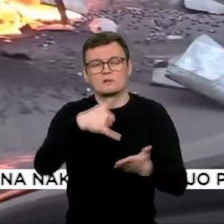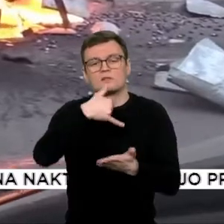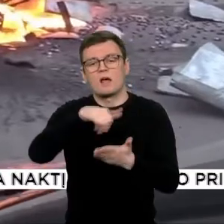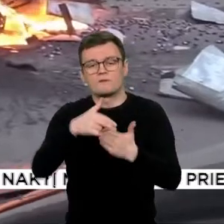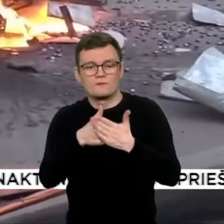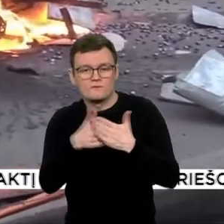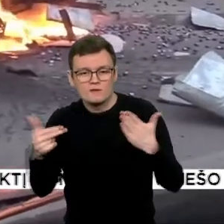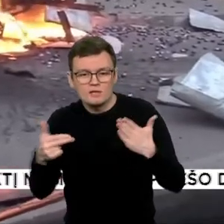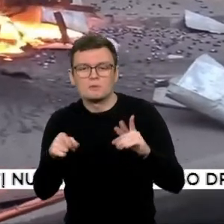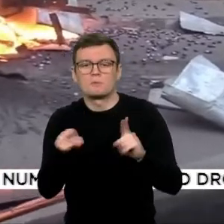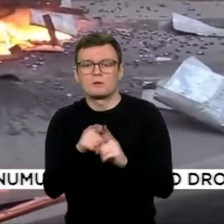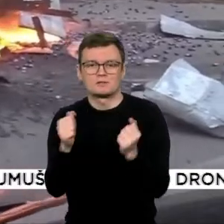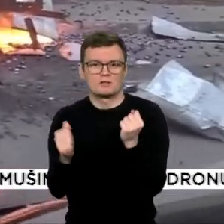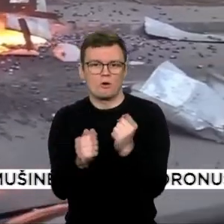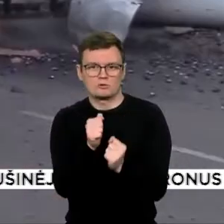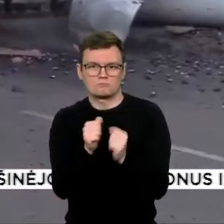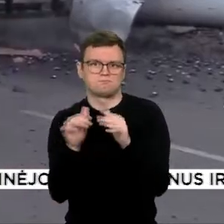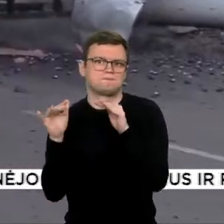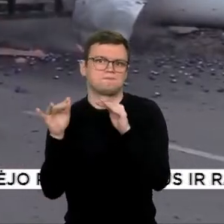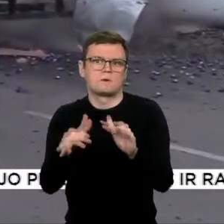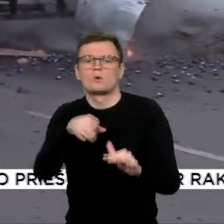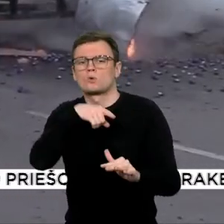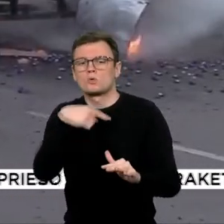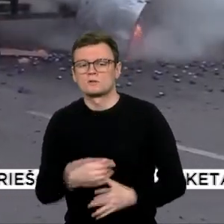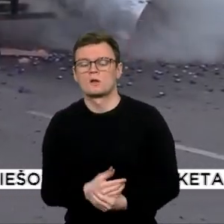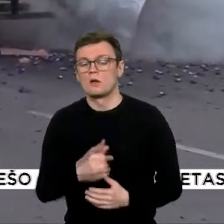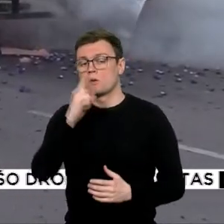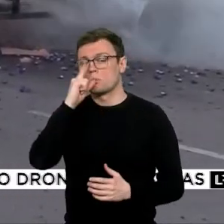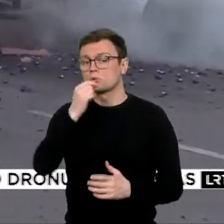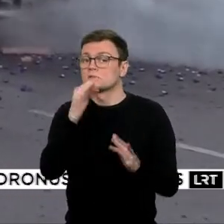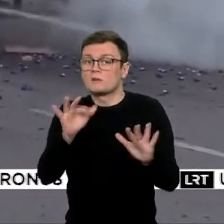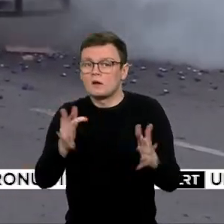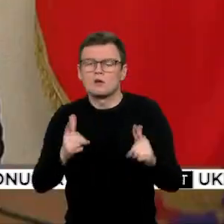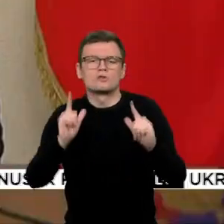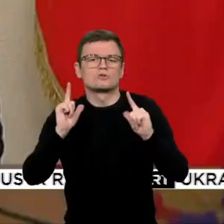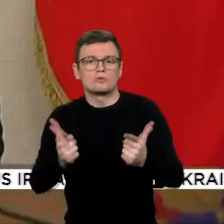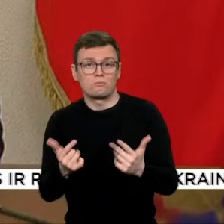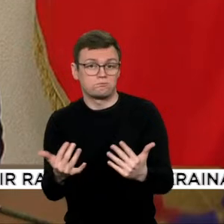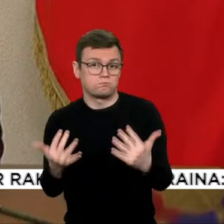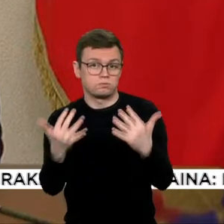Rusijoje, Vladimiras Putinas aiškina, kad priešo atakos neliks nenubaustos.